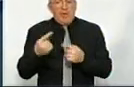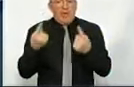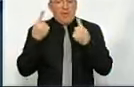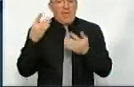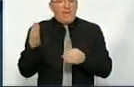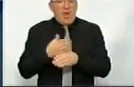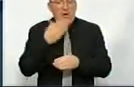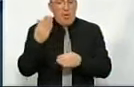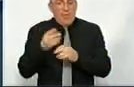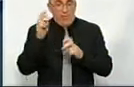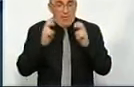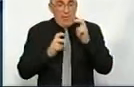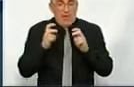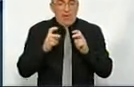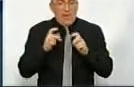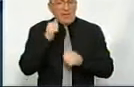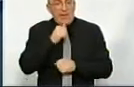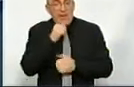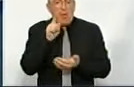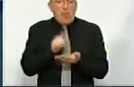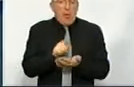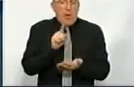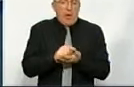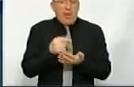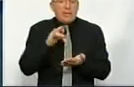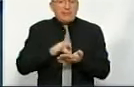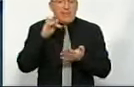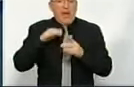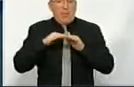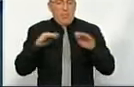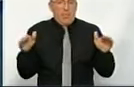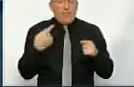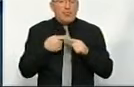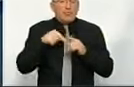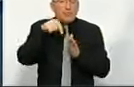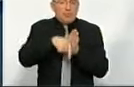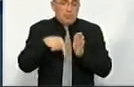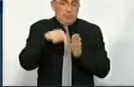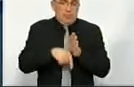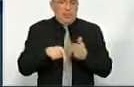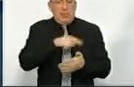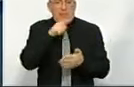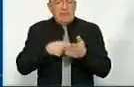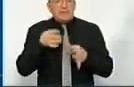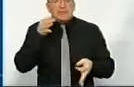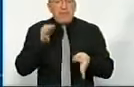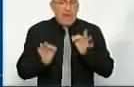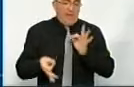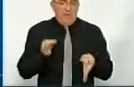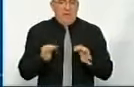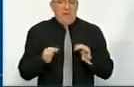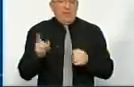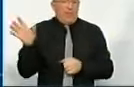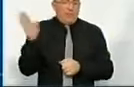виробник не утаїв податки на центральному рівні. От в чому суть. Питання в справедливості,